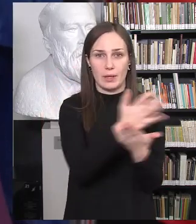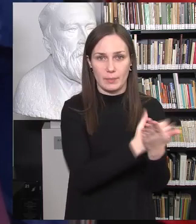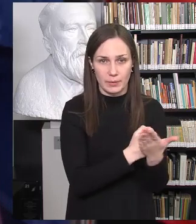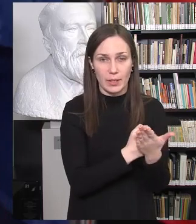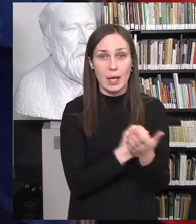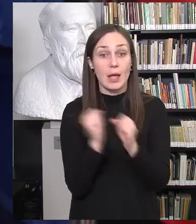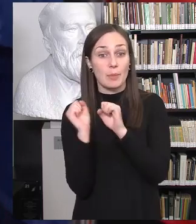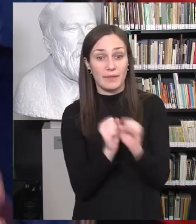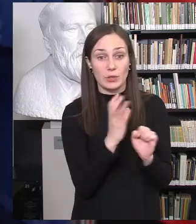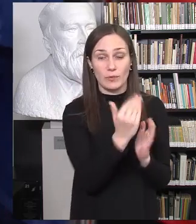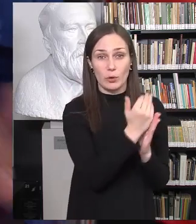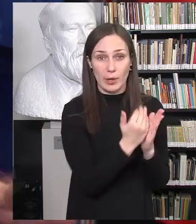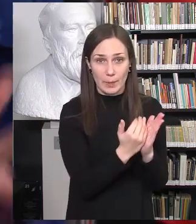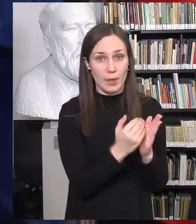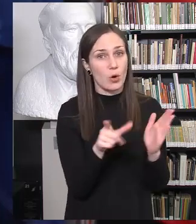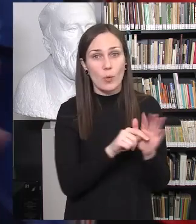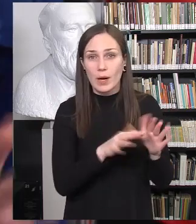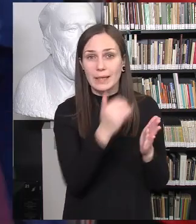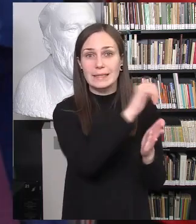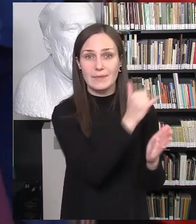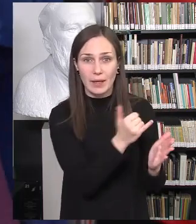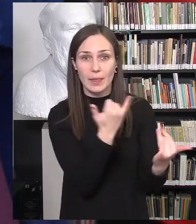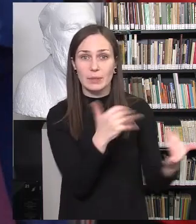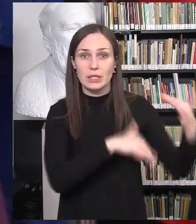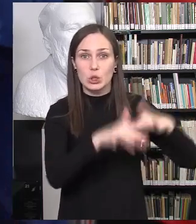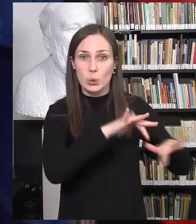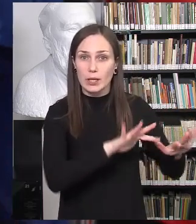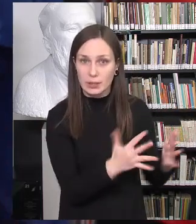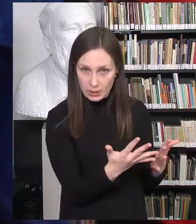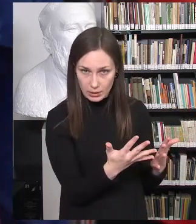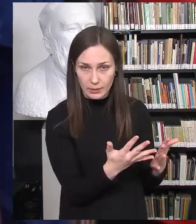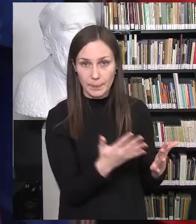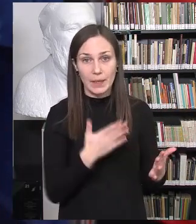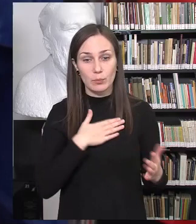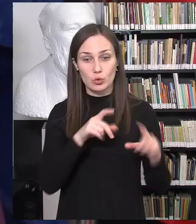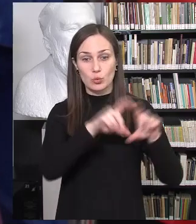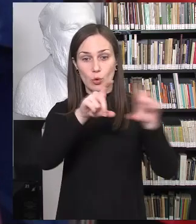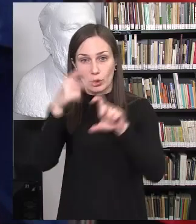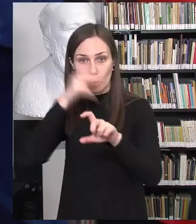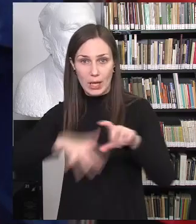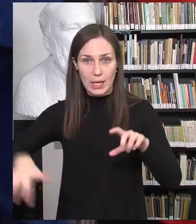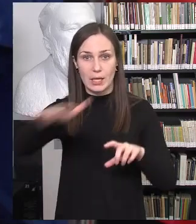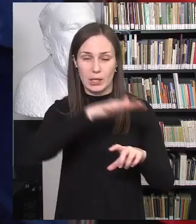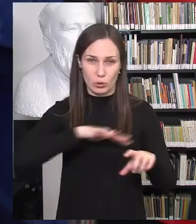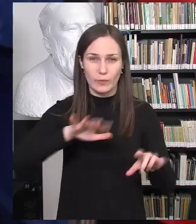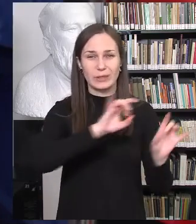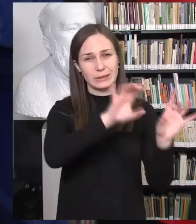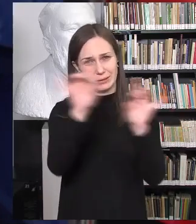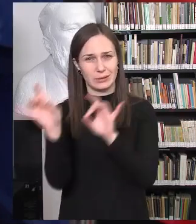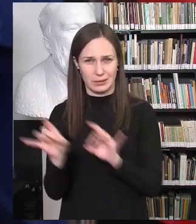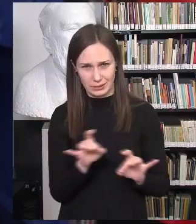programa turėtų prasidėti nuo įsivertinimo, kokieje esame situacijai. Ir mūsų mokyklas yra per visą Lietuvą skirtingas